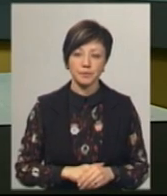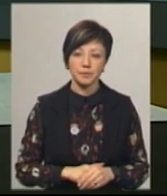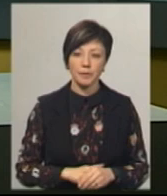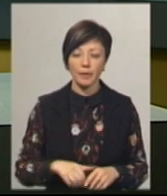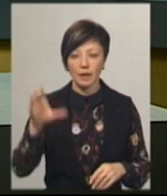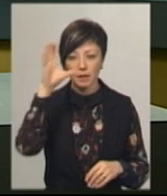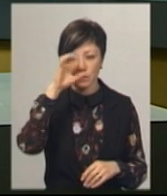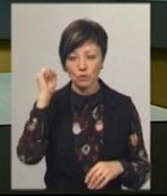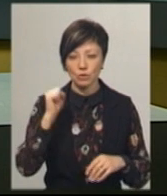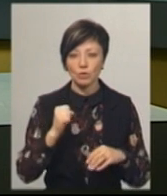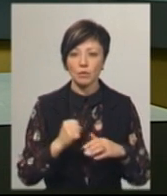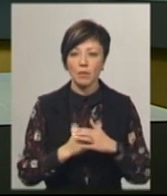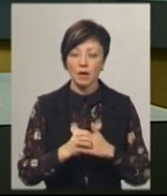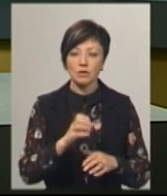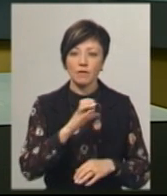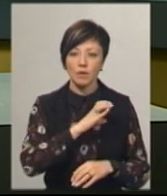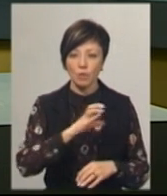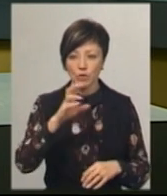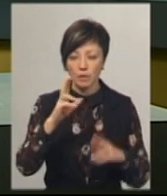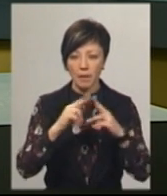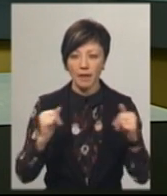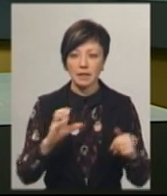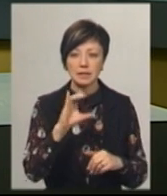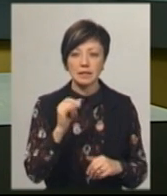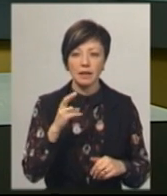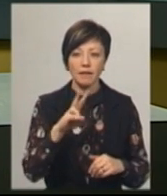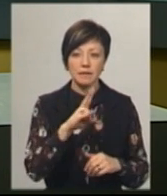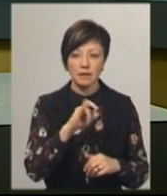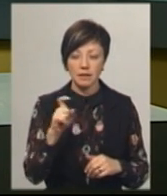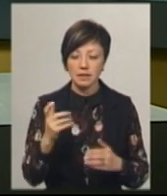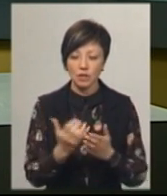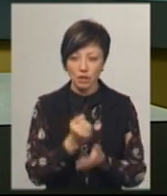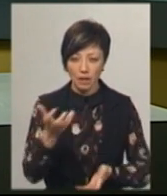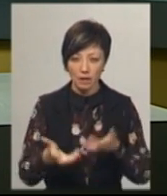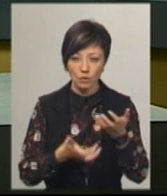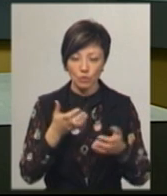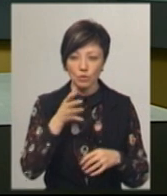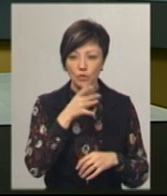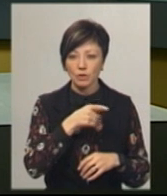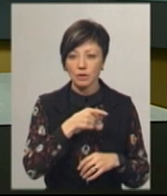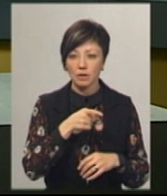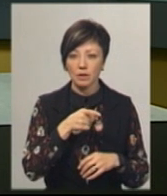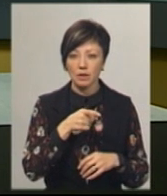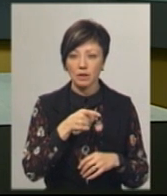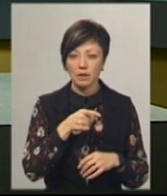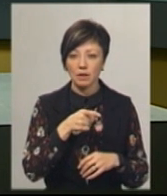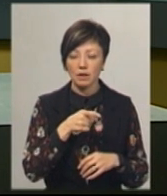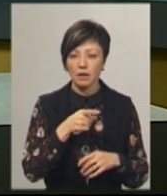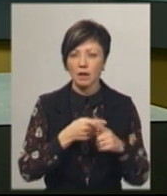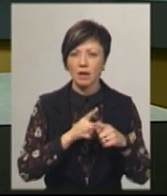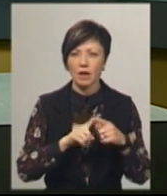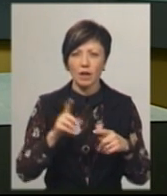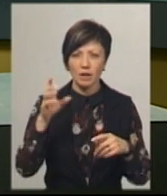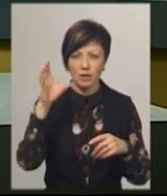Нічну вазу в Альмош палацу Синявське, що на території Межибіської фортеці, знайшли археологи під час розкопок круглої вежі Дон Джон.